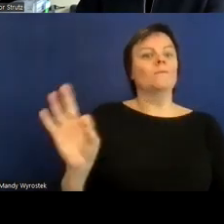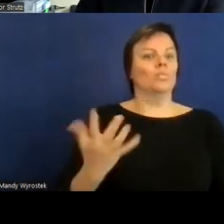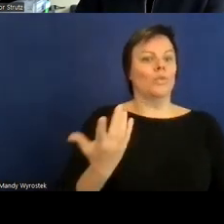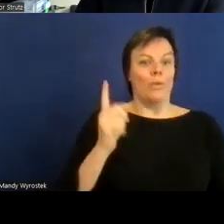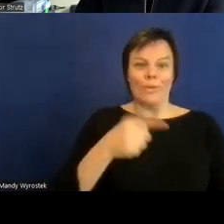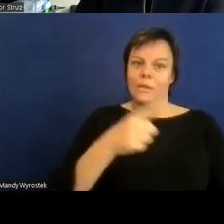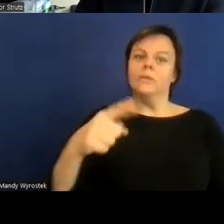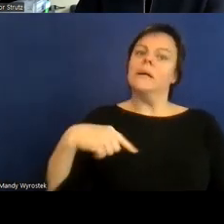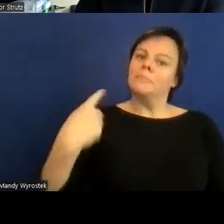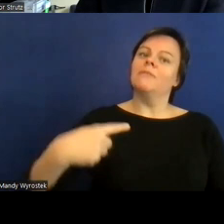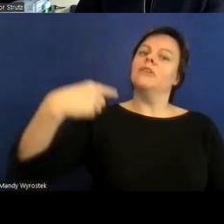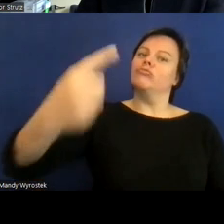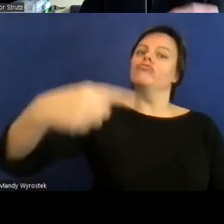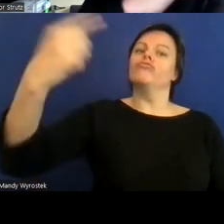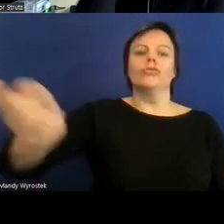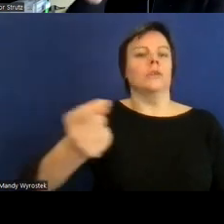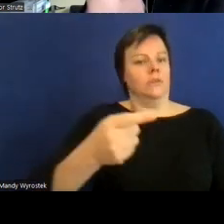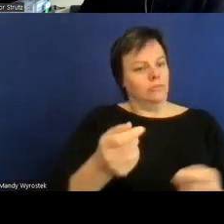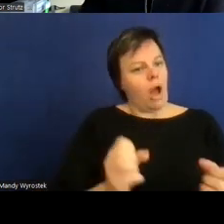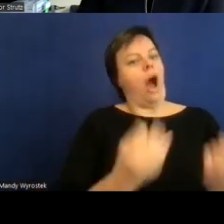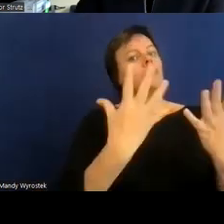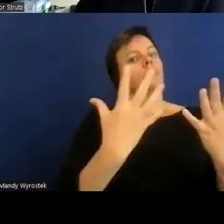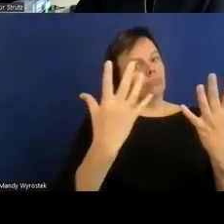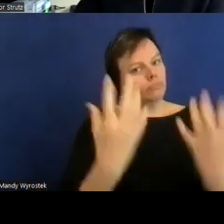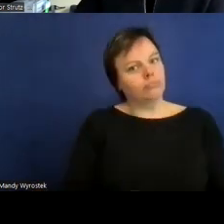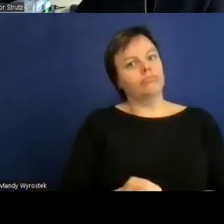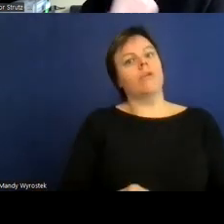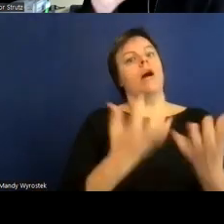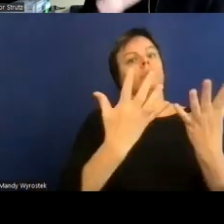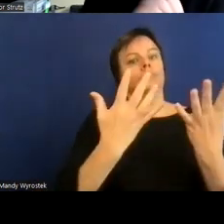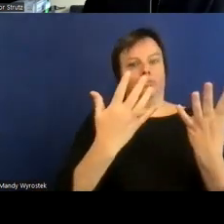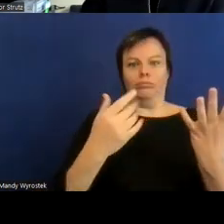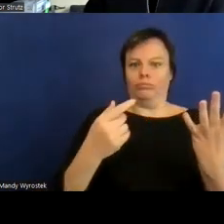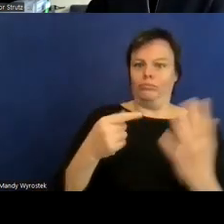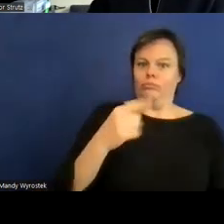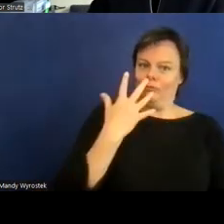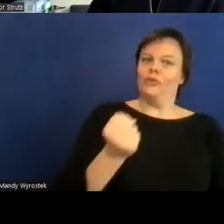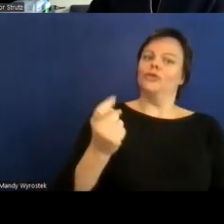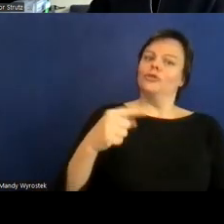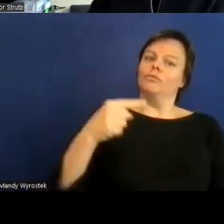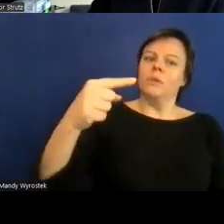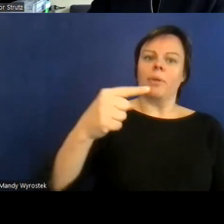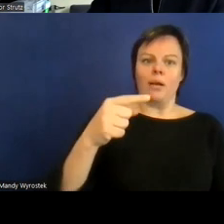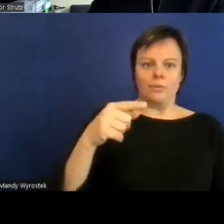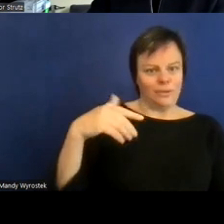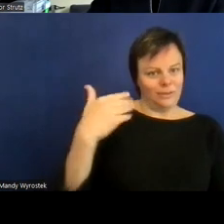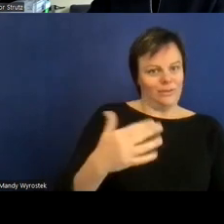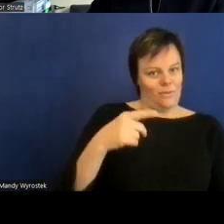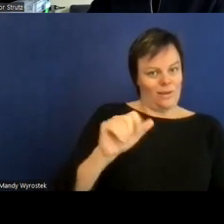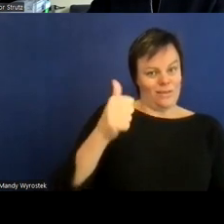aktivieren würde die eigentlich quasi in der ersten Runde überhaupt gar nicht Teil der vermeintlichen Zielgruppe gewesen sind